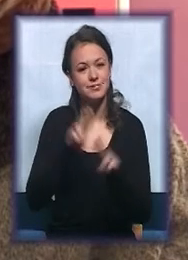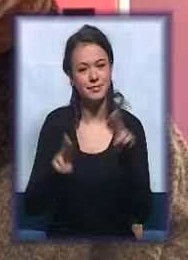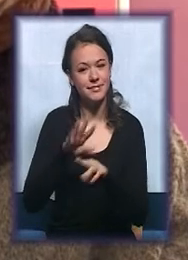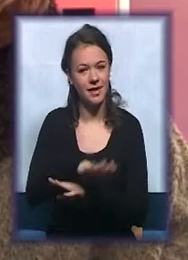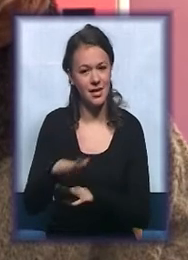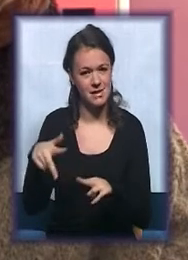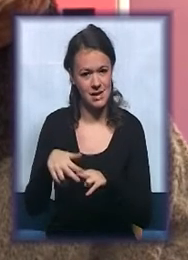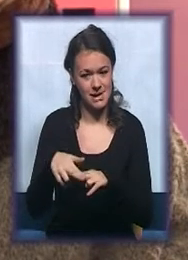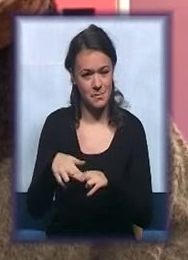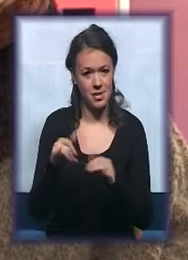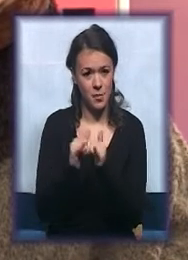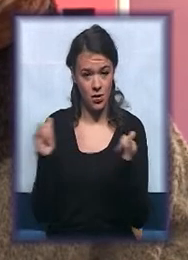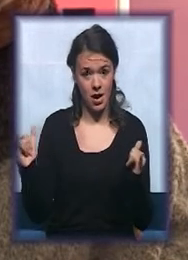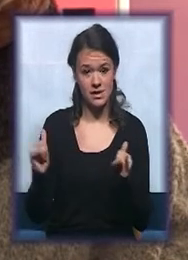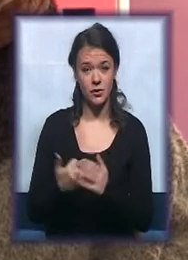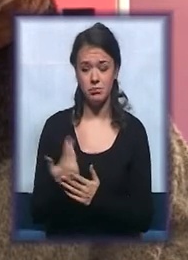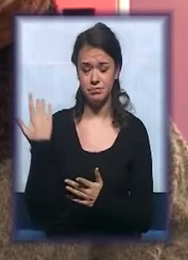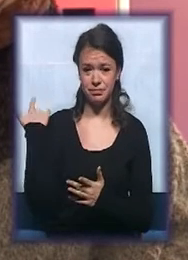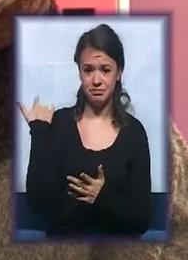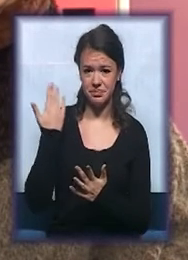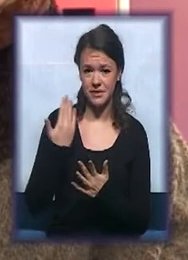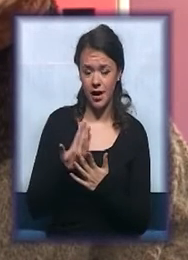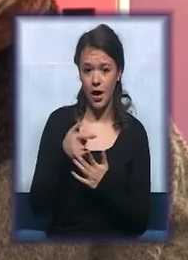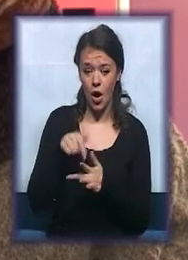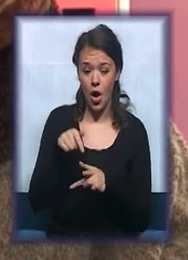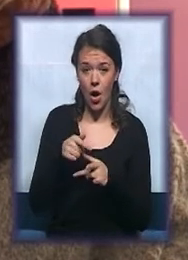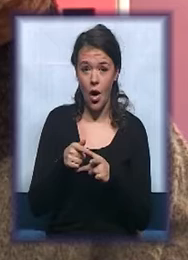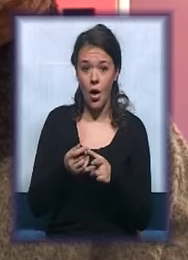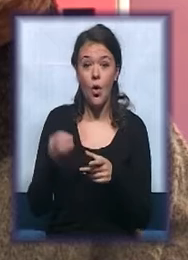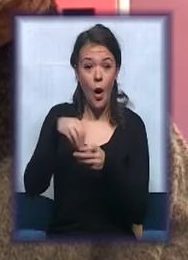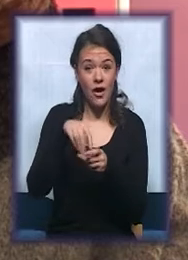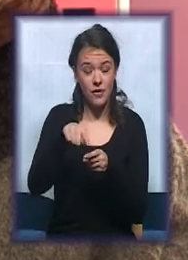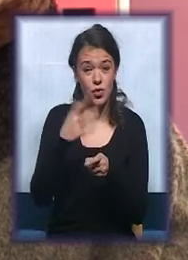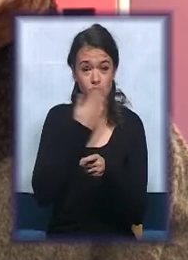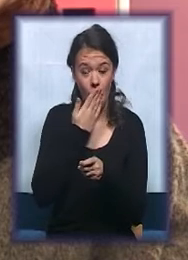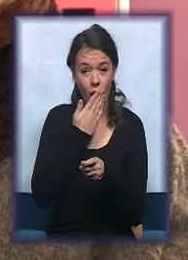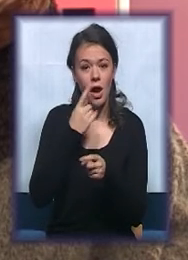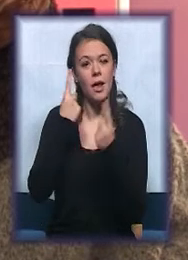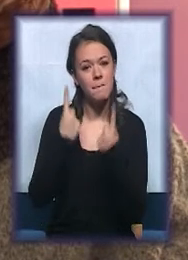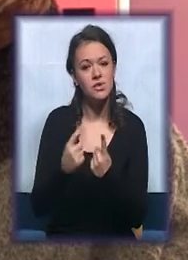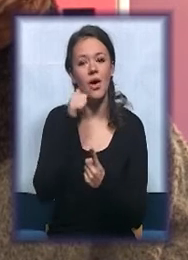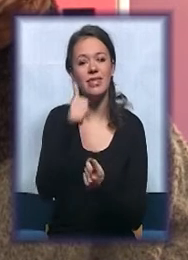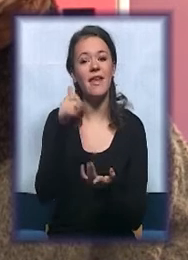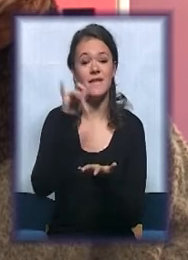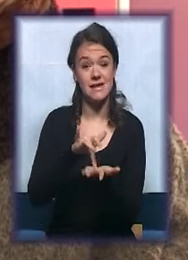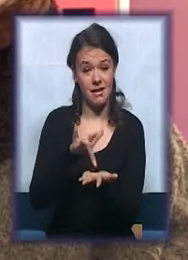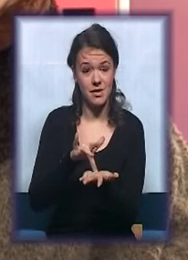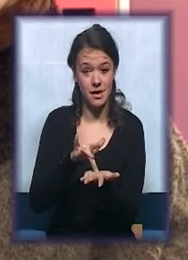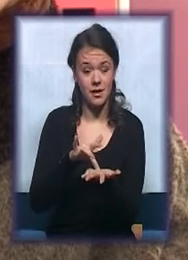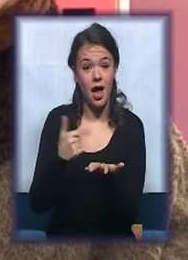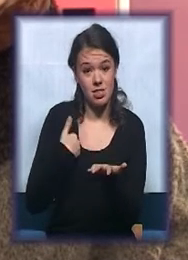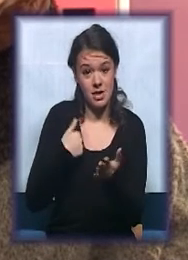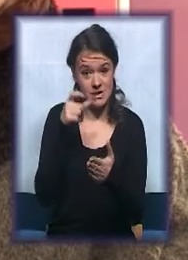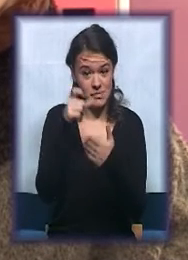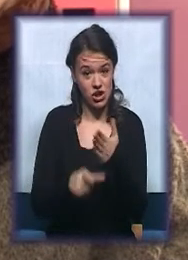razvoju. Odnedavno, u okviru škole, postoji dnevni centar i ja sam kao